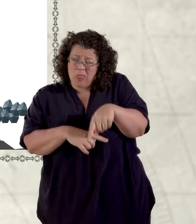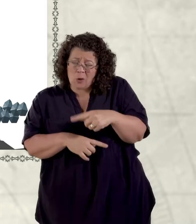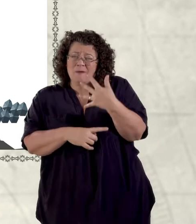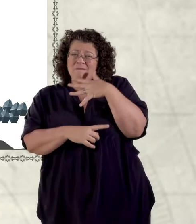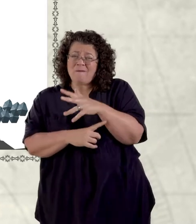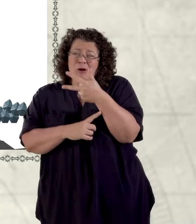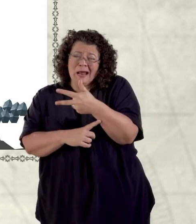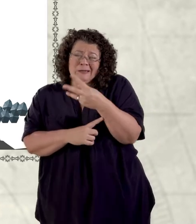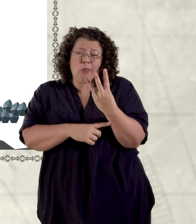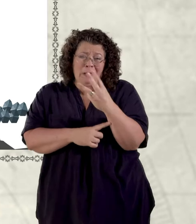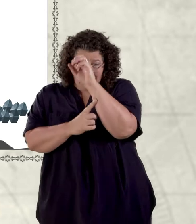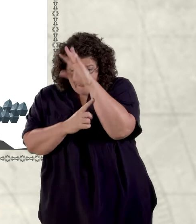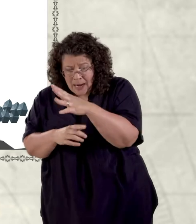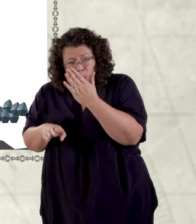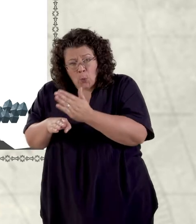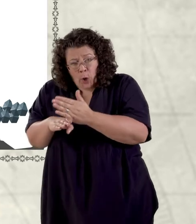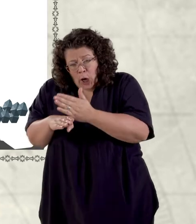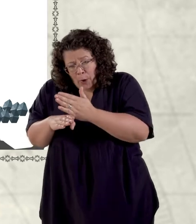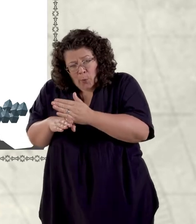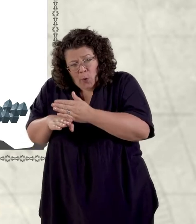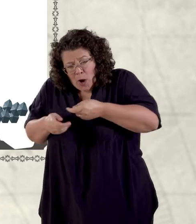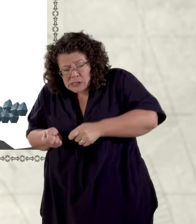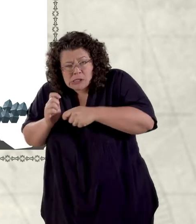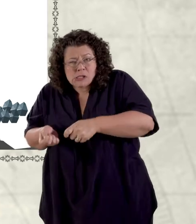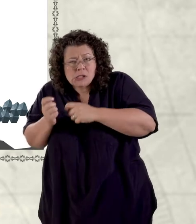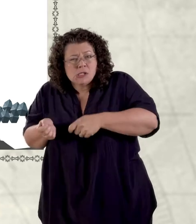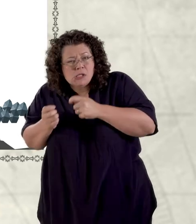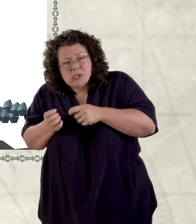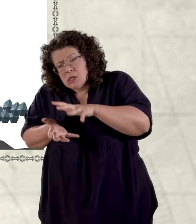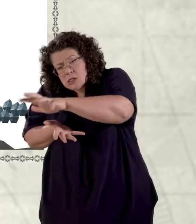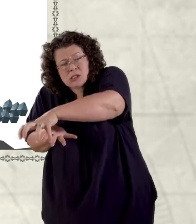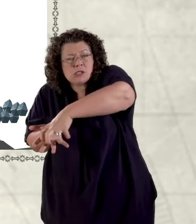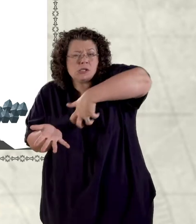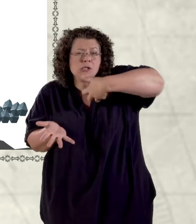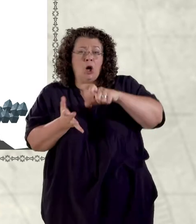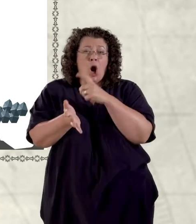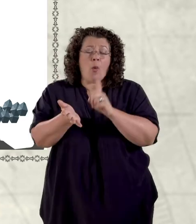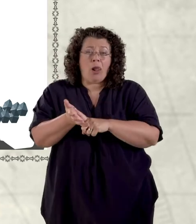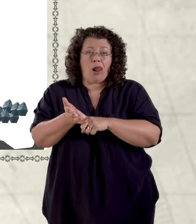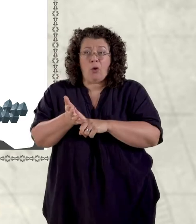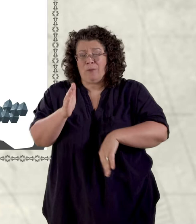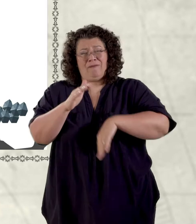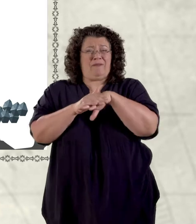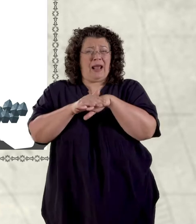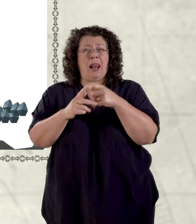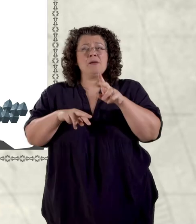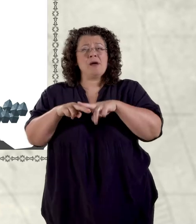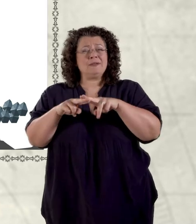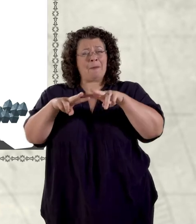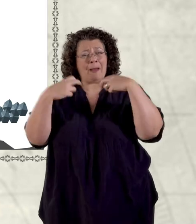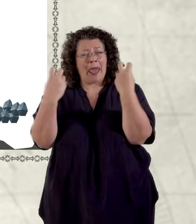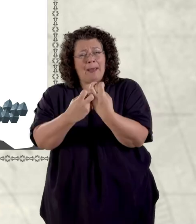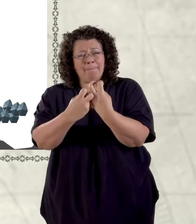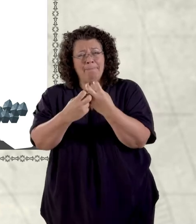ddynion yn gweithio. A wnaethon o gloddio digon o lo i lenwi stadium y millennium. Dwi